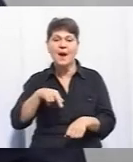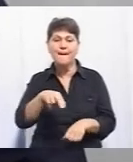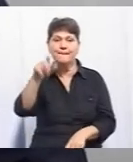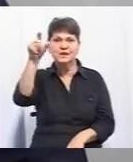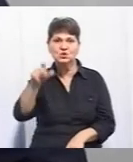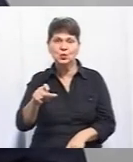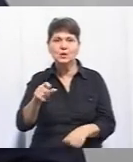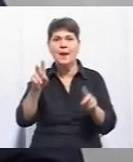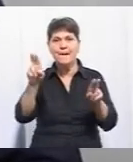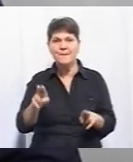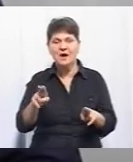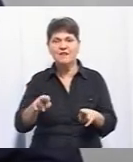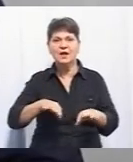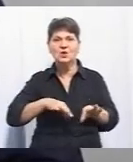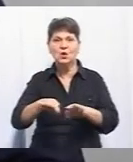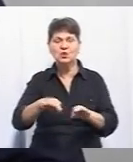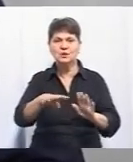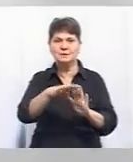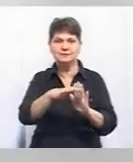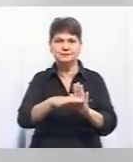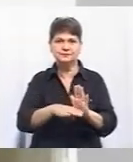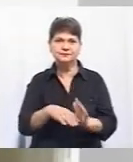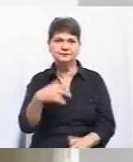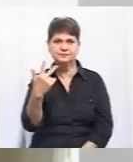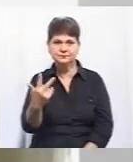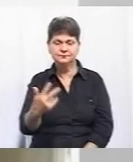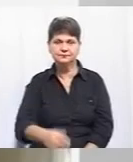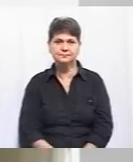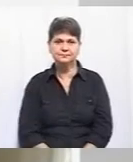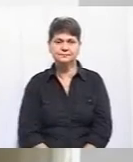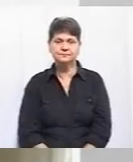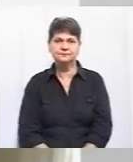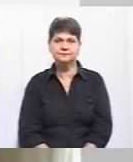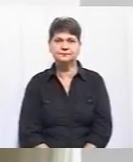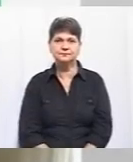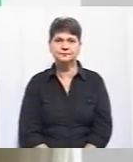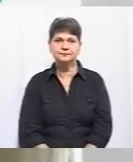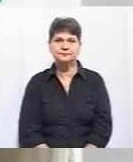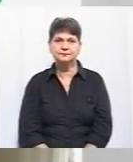відповідно до правил дорожнього руху, інфографіка номер 3, будь ласка. Номер 3.